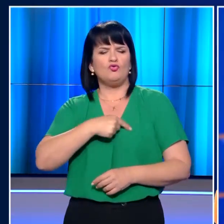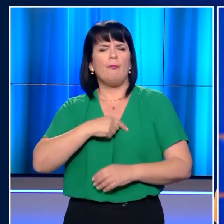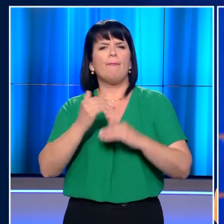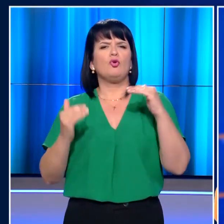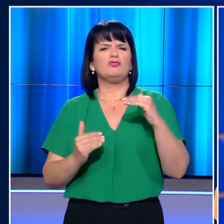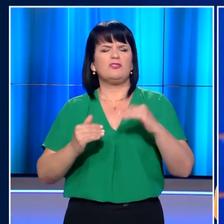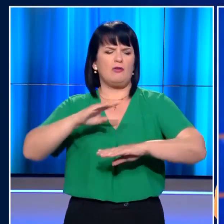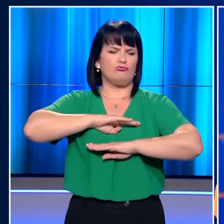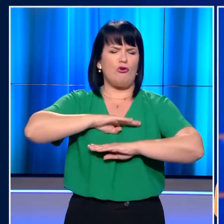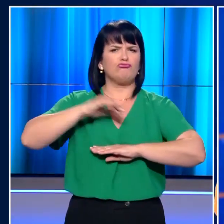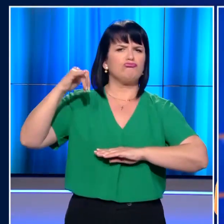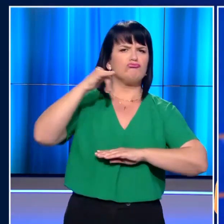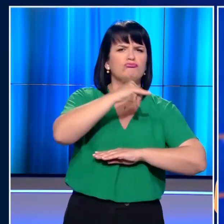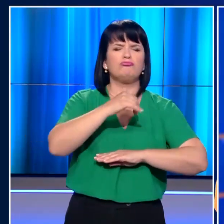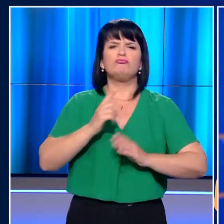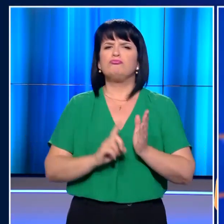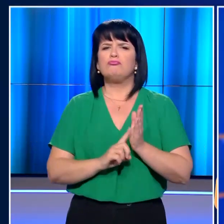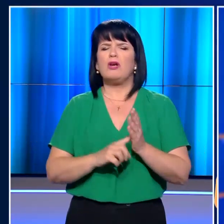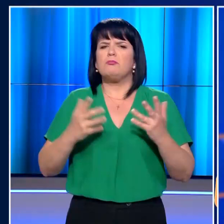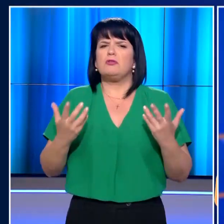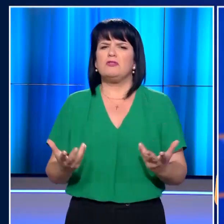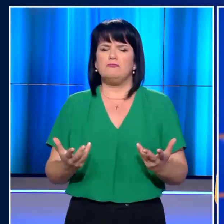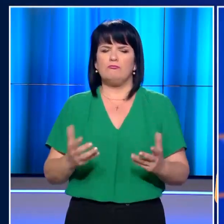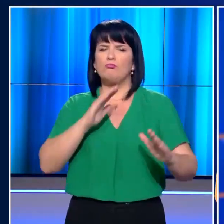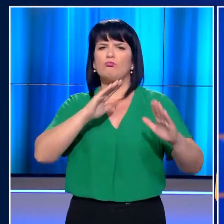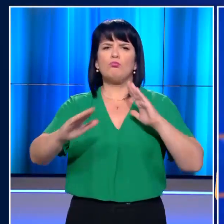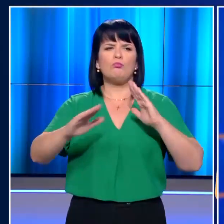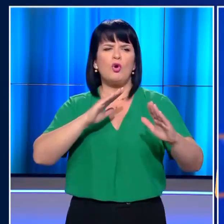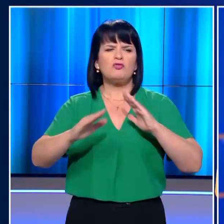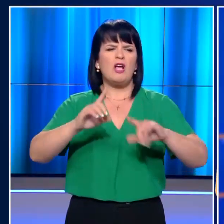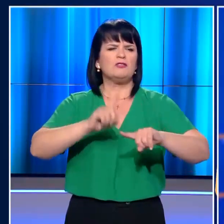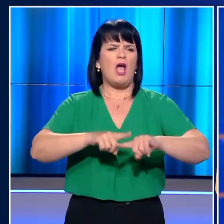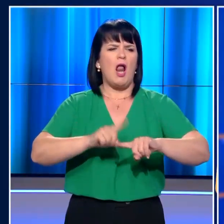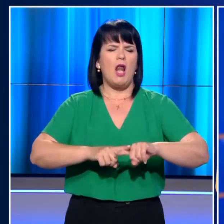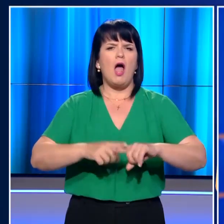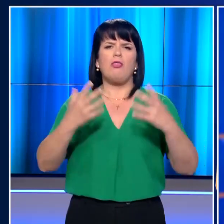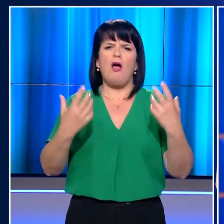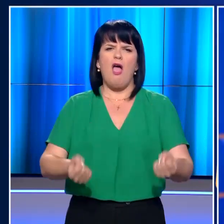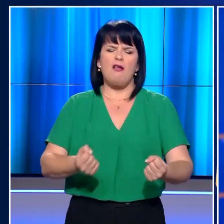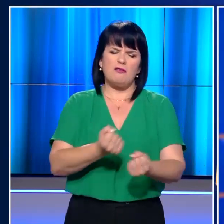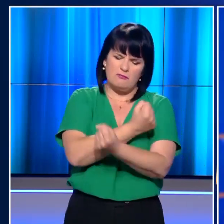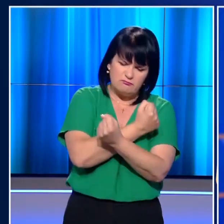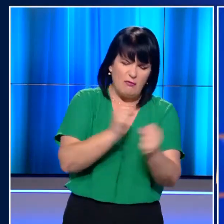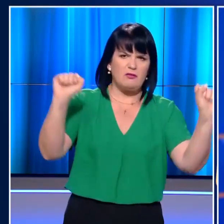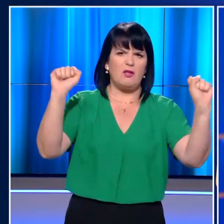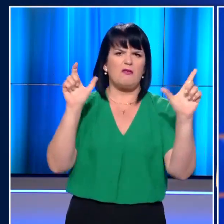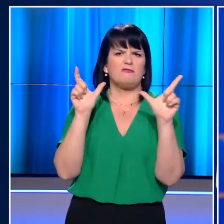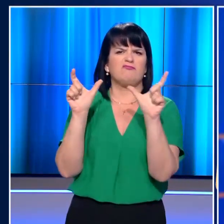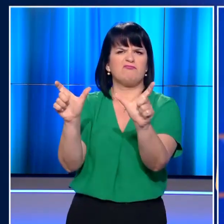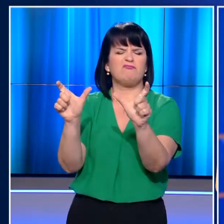των Ενόπινων Δυνάμενων της χώρας, είναι να εξασφαλίσουμε ότι η χώρα θα έχει τη δυνατότητα να αντιδράσει, θα έχει δηλαδή